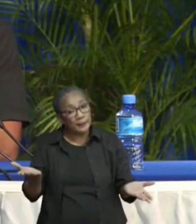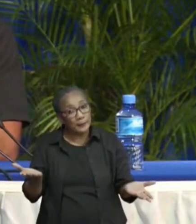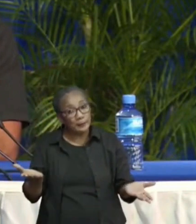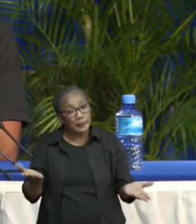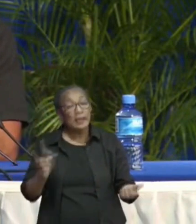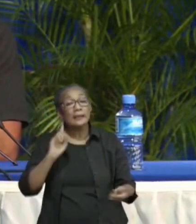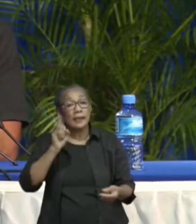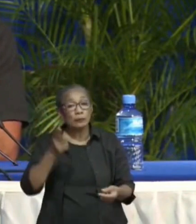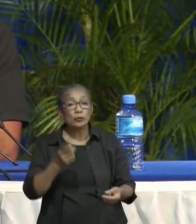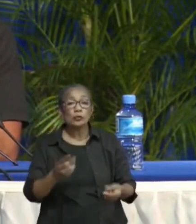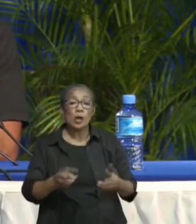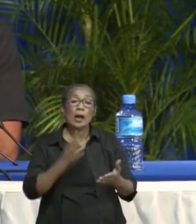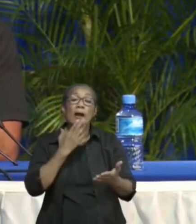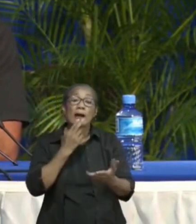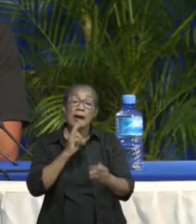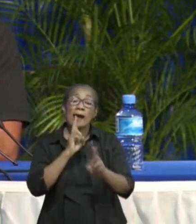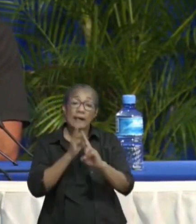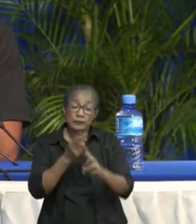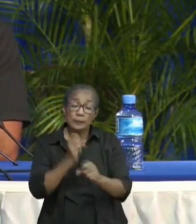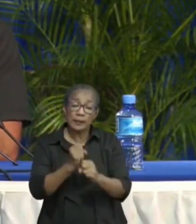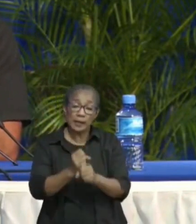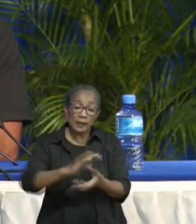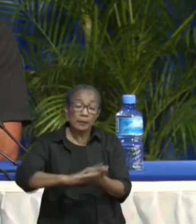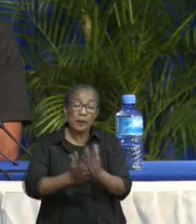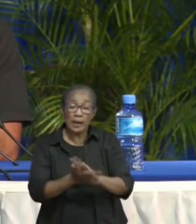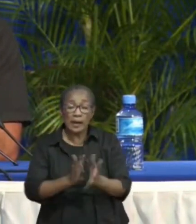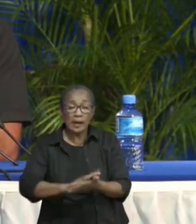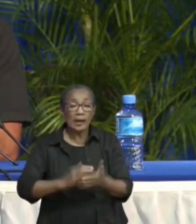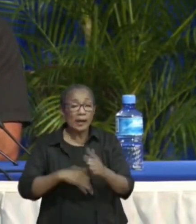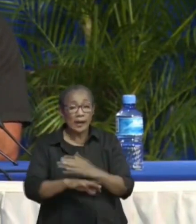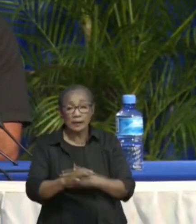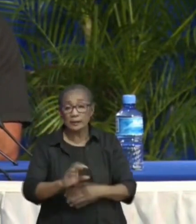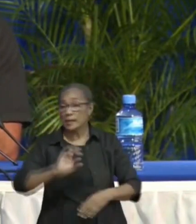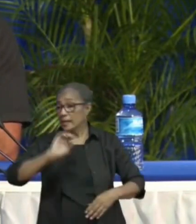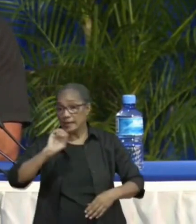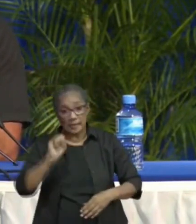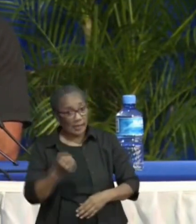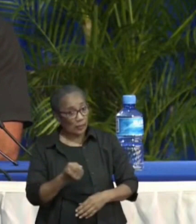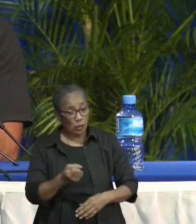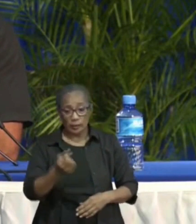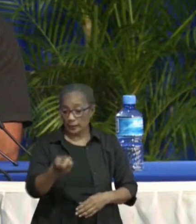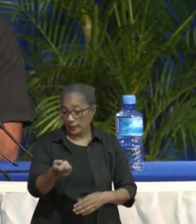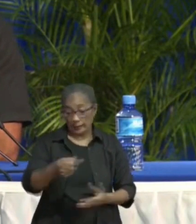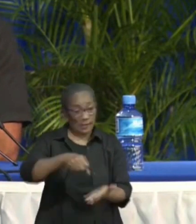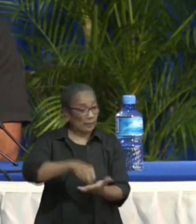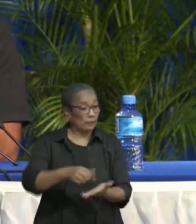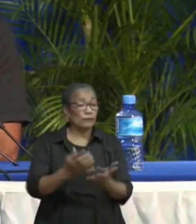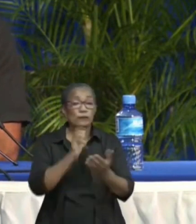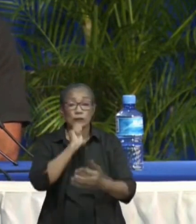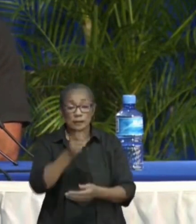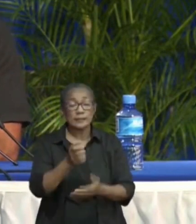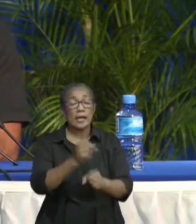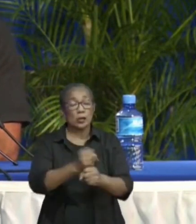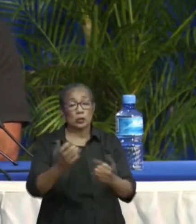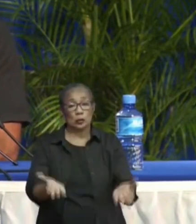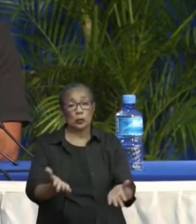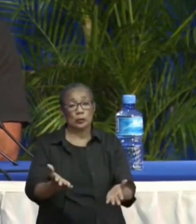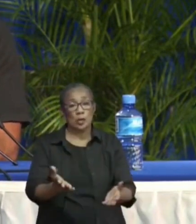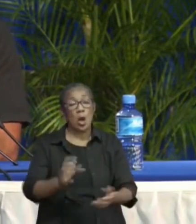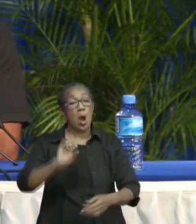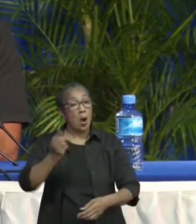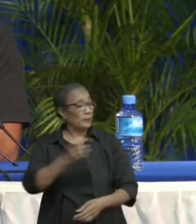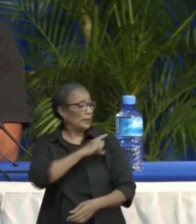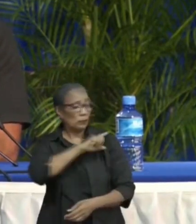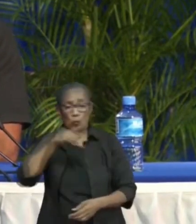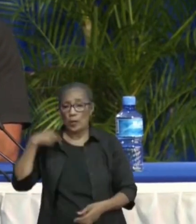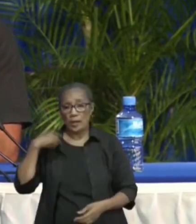onderhandeld worden erover. En wij kunnen geen tariefvoorstellen doen, indien wij nog